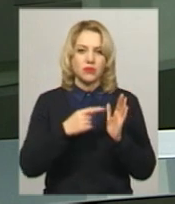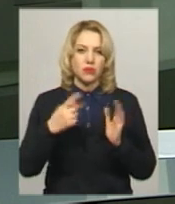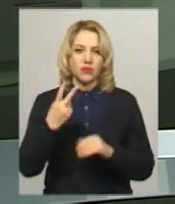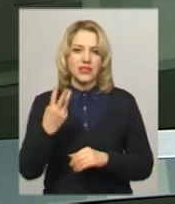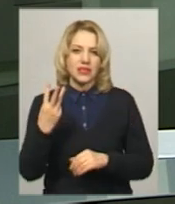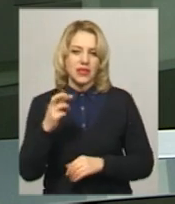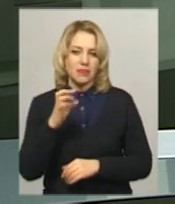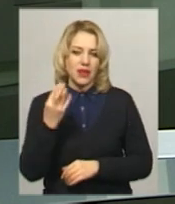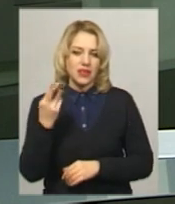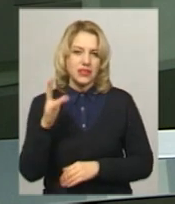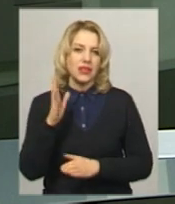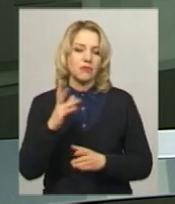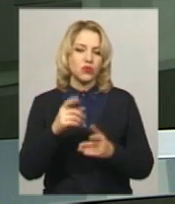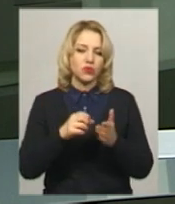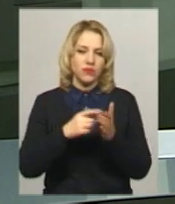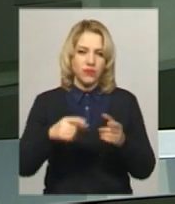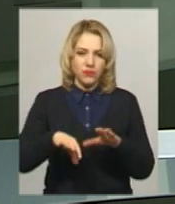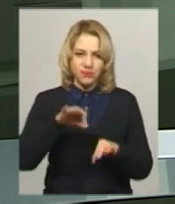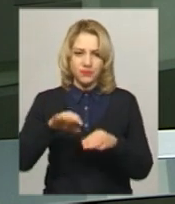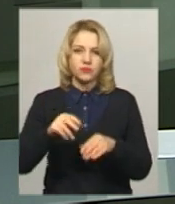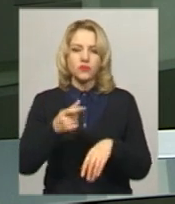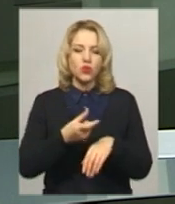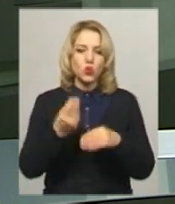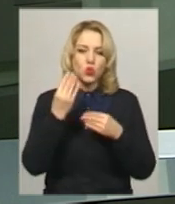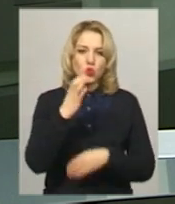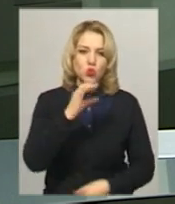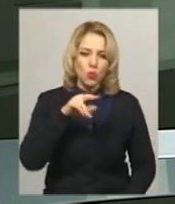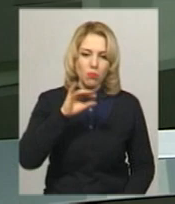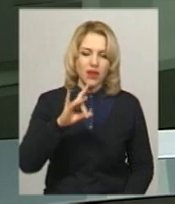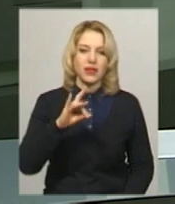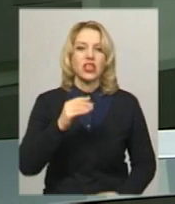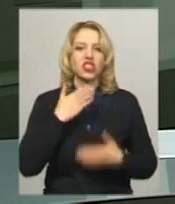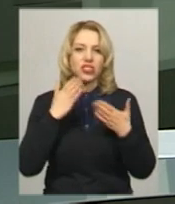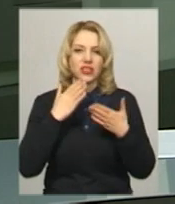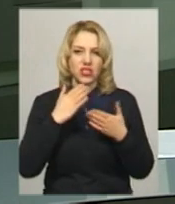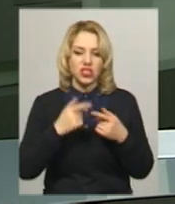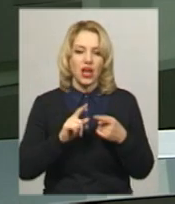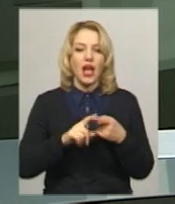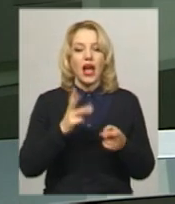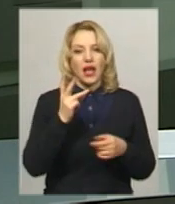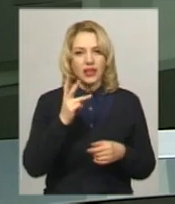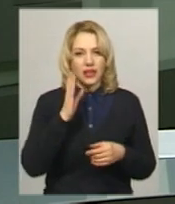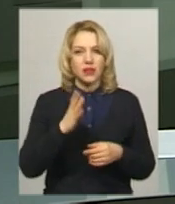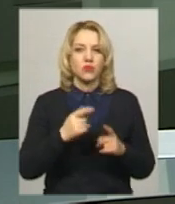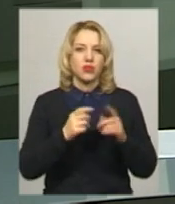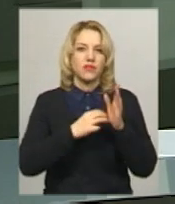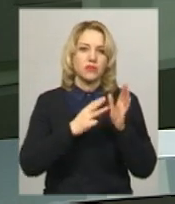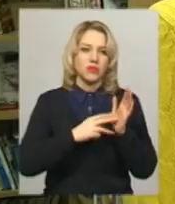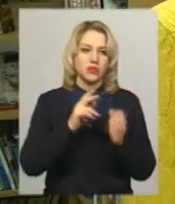березня, де визначатимуть «Суперчитача мікрорайону міста», а третій – 17 квітня, каже Світлана Сінькова.